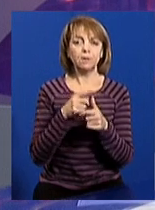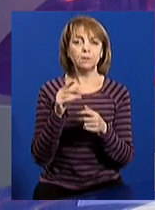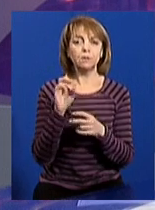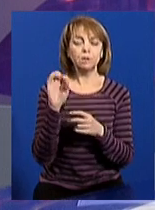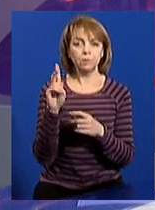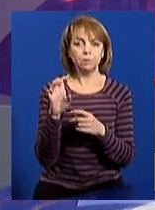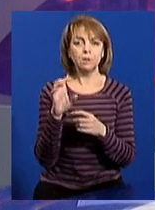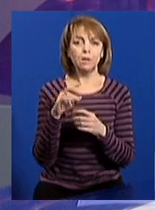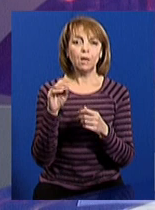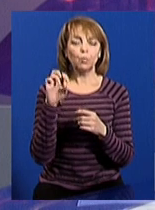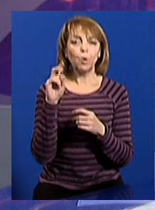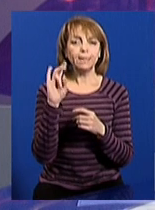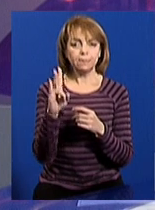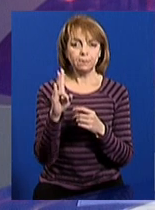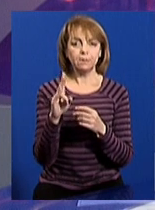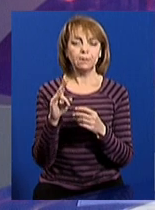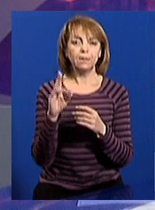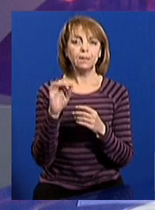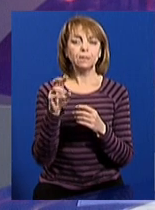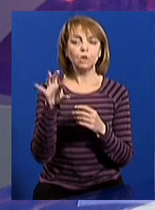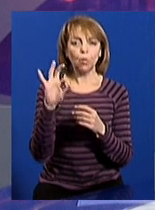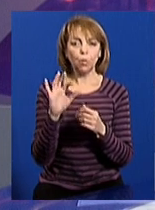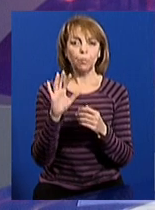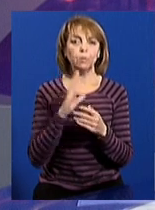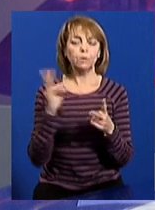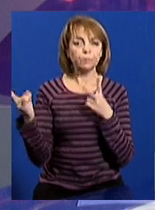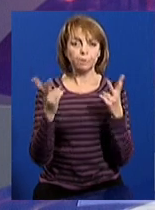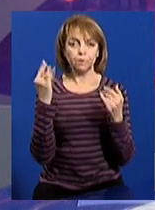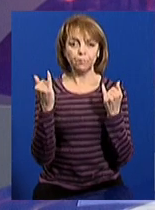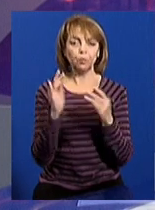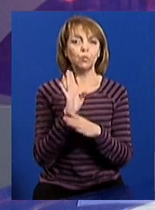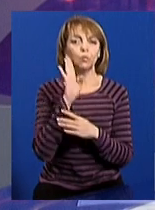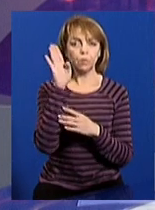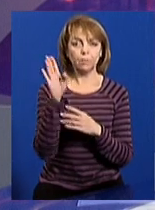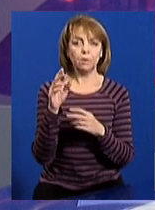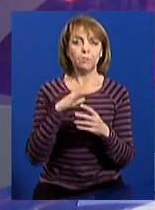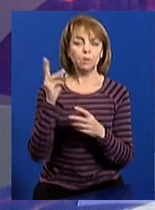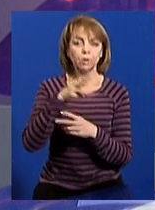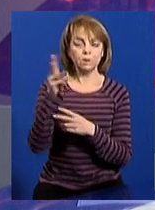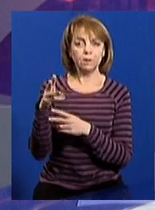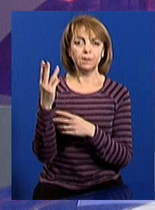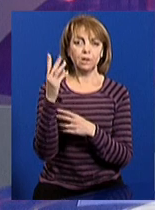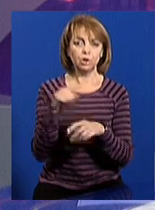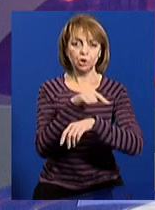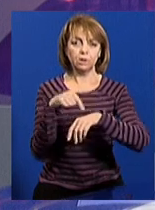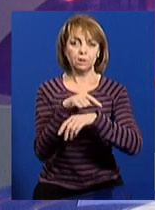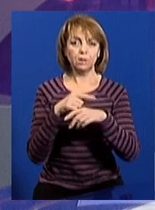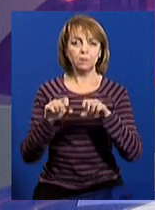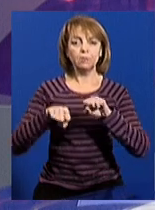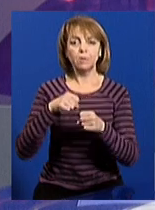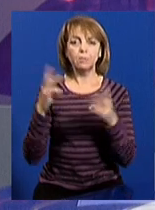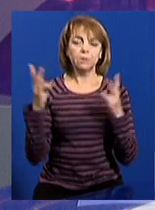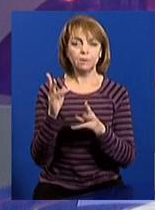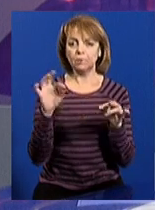надзвичайників ігор Лупандін. Пожежа на станції техобслуговування спалахнула сьогодні вранці, гасили її три години. Травмованих в цій